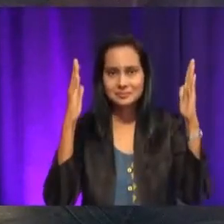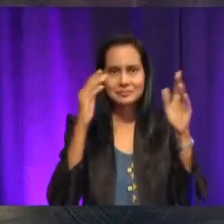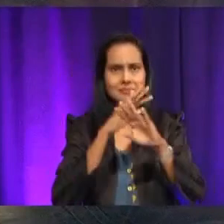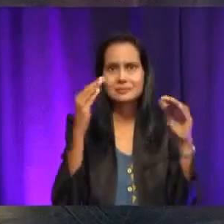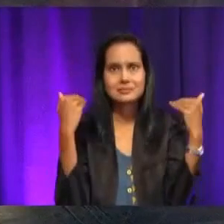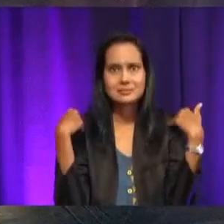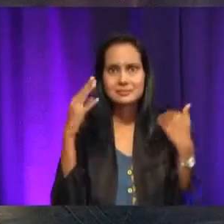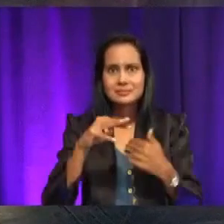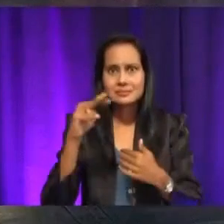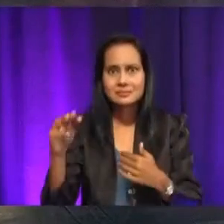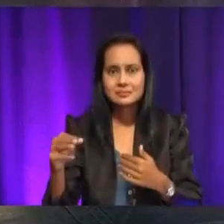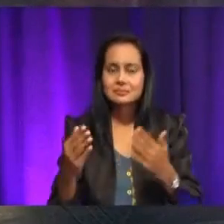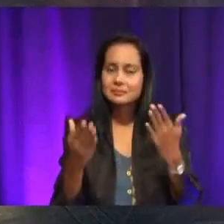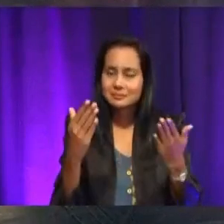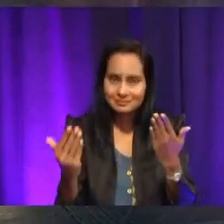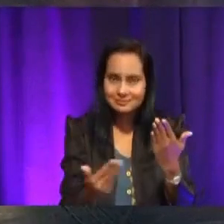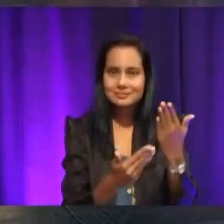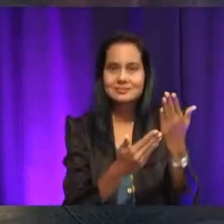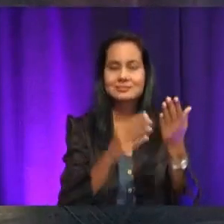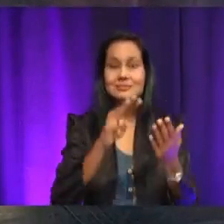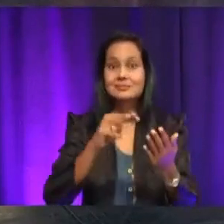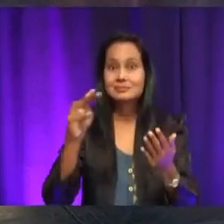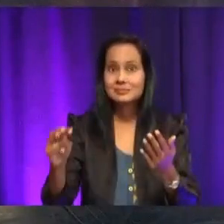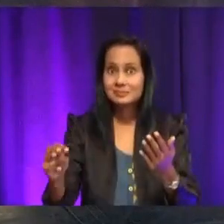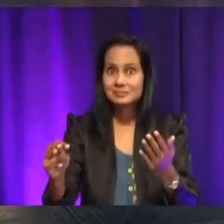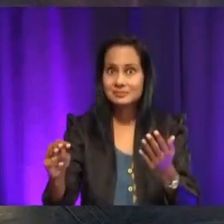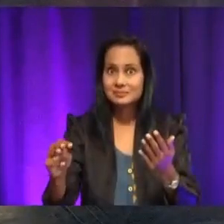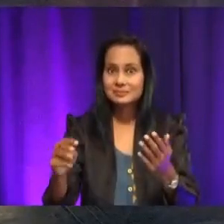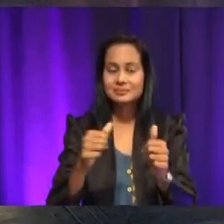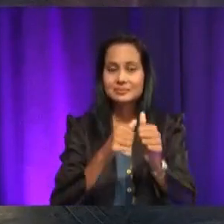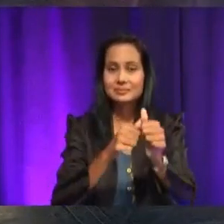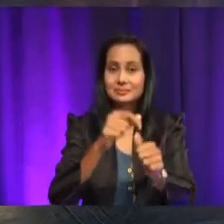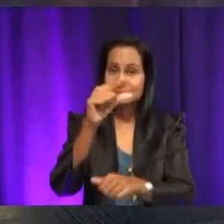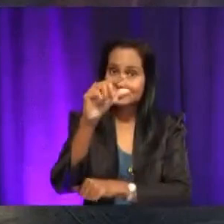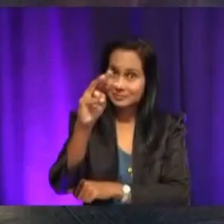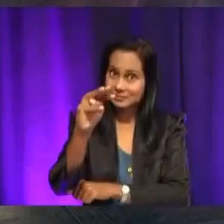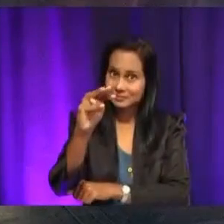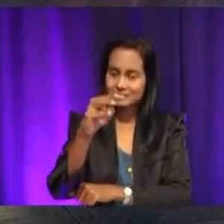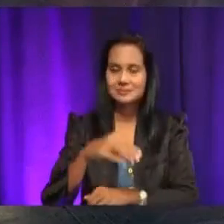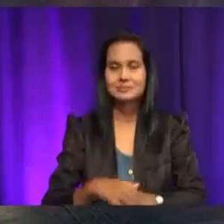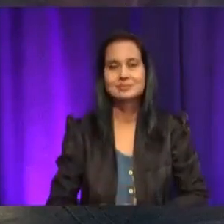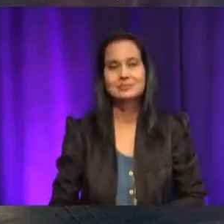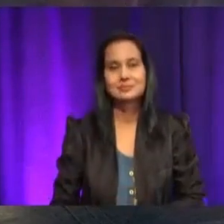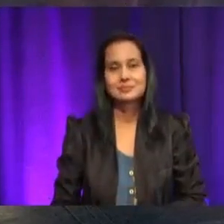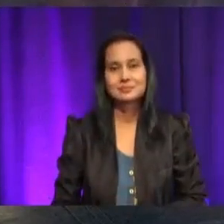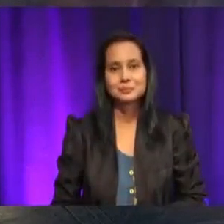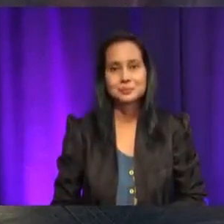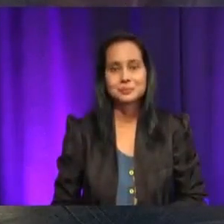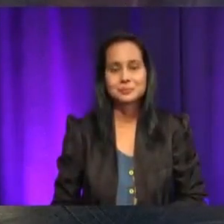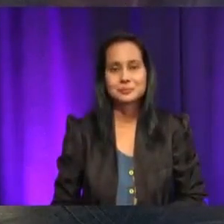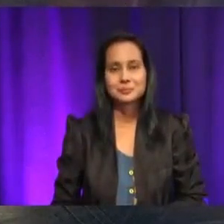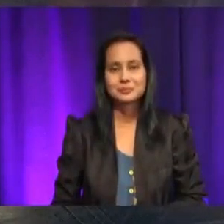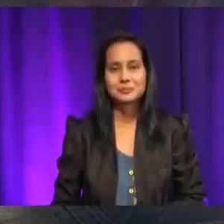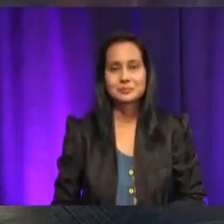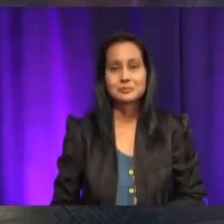ada murid-murid Cikgu. Mungkin Cikgu nak memperkenalkan murid-murid di Google Meet. Silakan. Okey, baiklah Ria. Kita tidak berdua hari ini Ria kerana